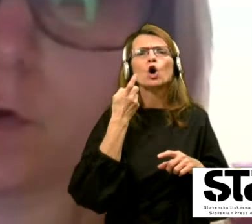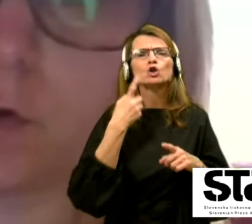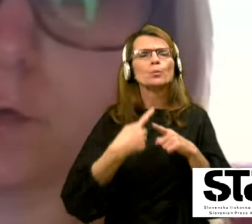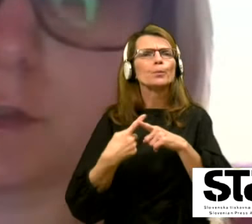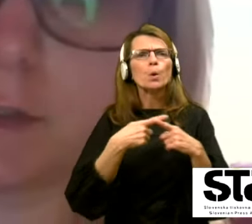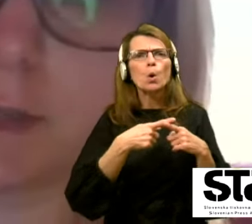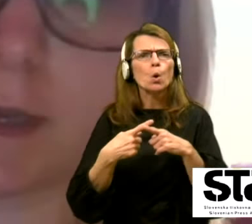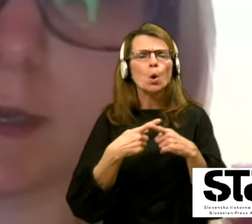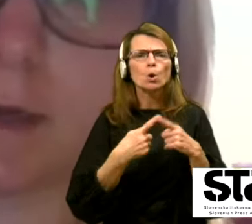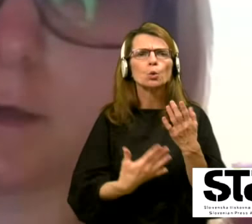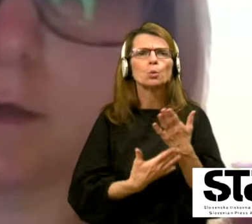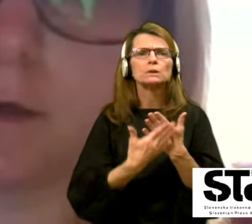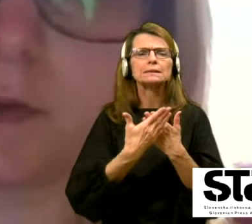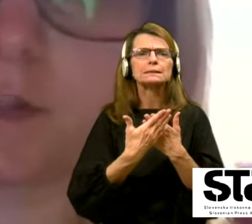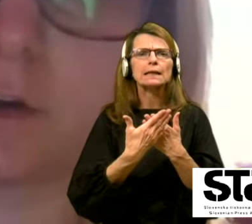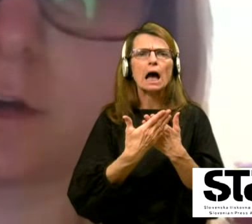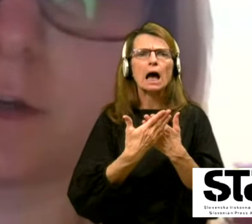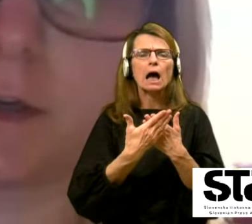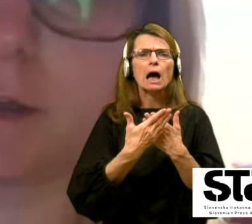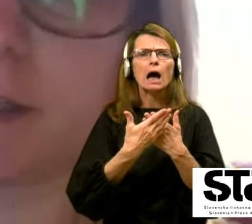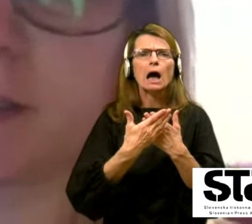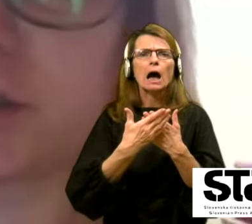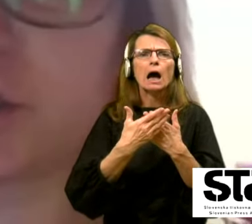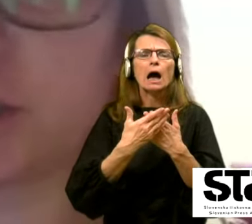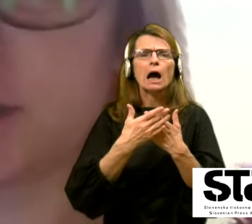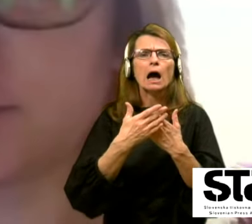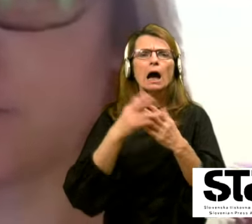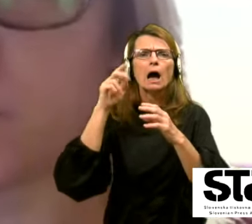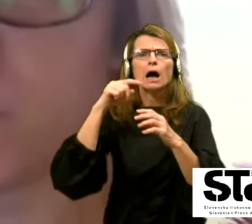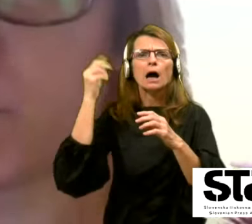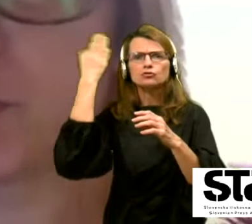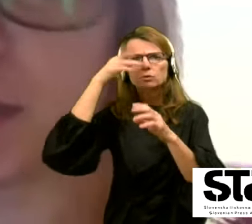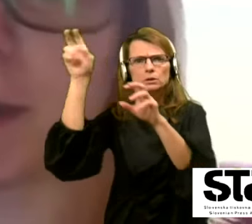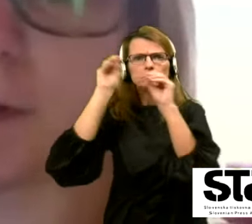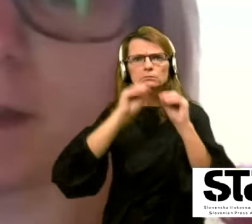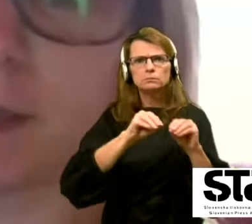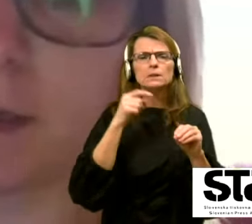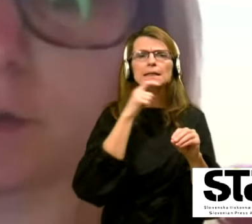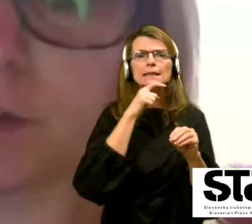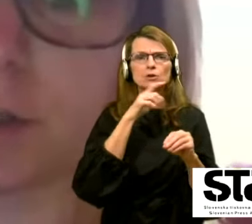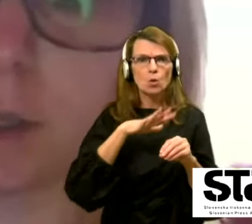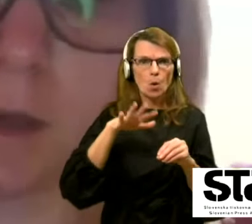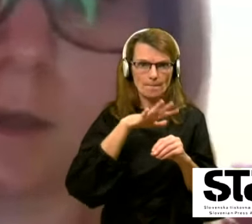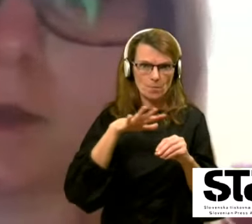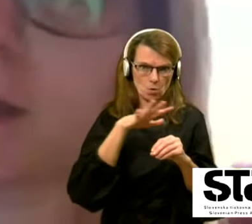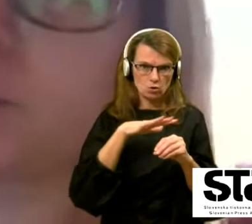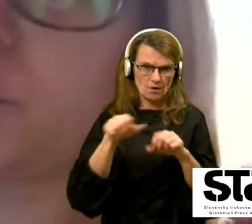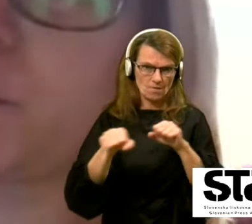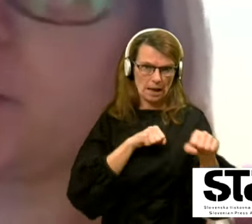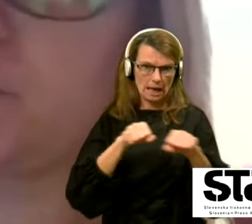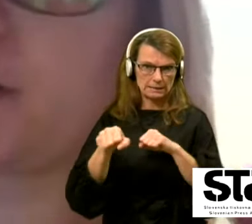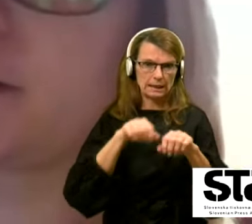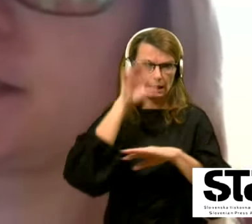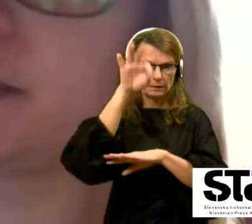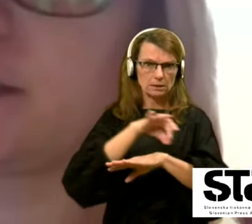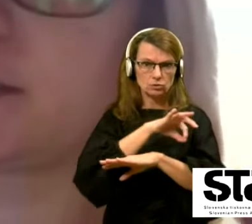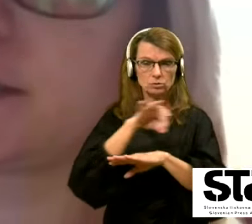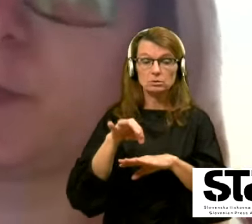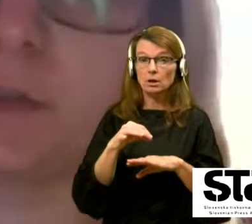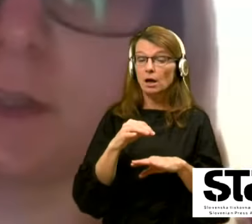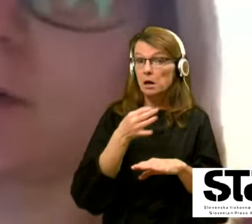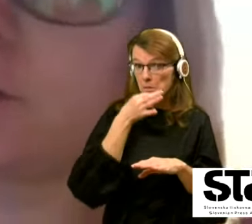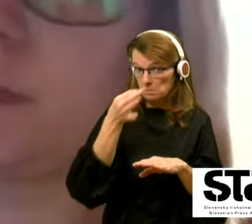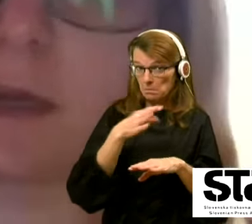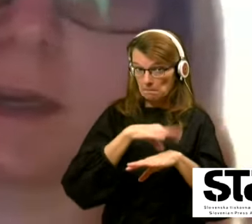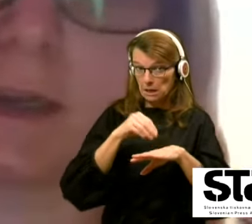pogojev za preskok na rdeči območje vladnega načrta. Kaj to pomeni v praksi? Da